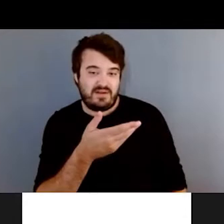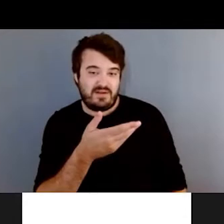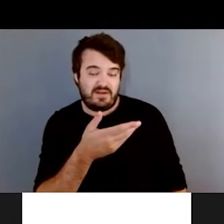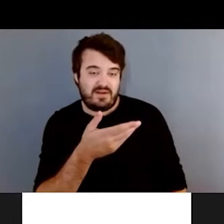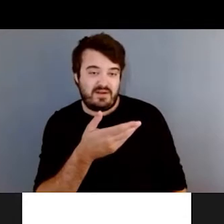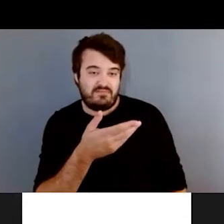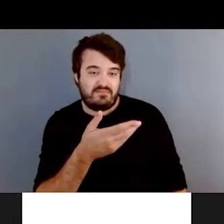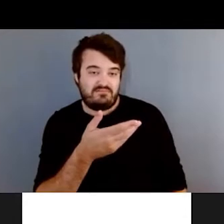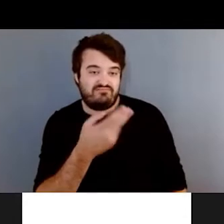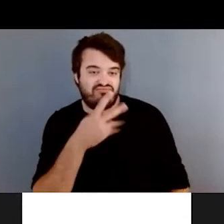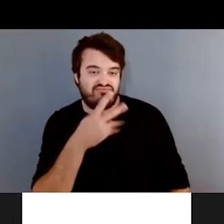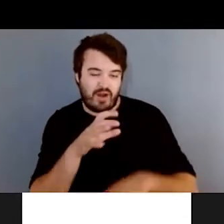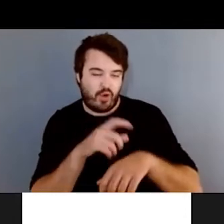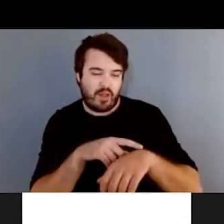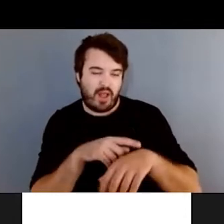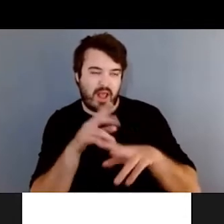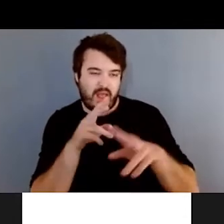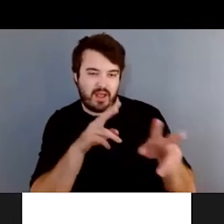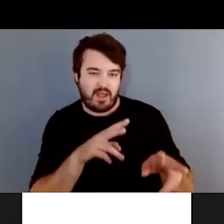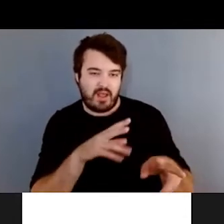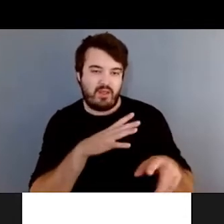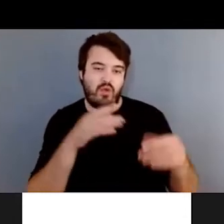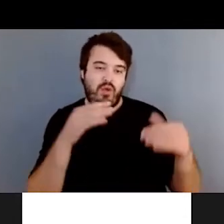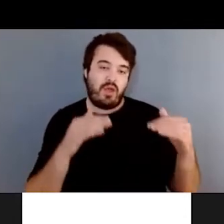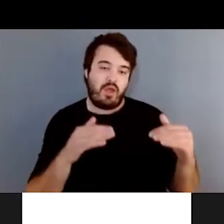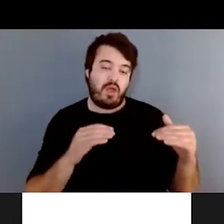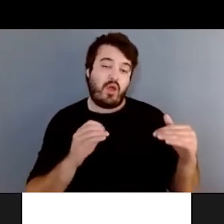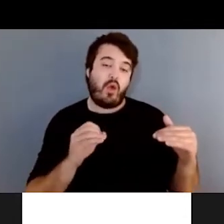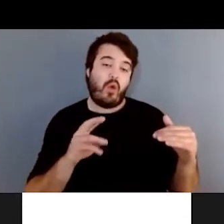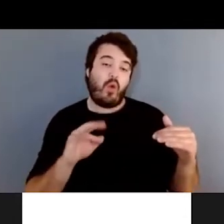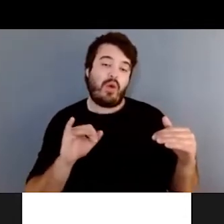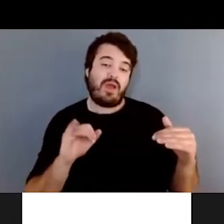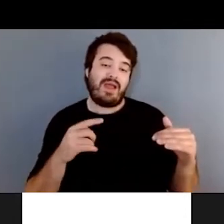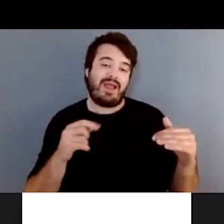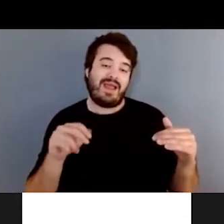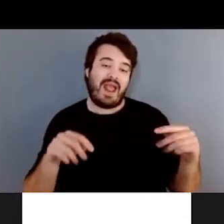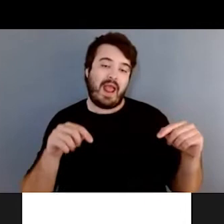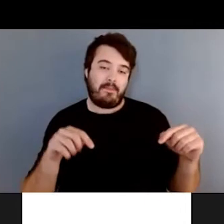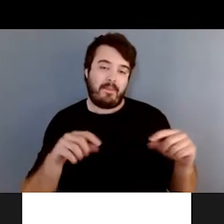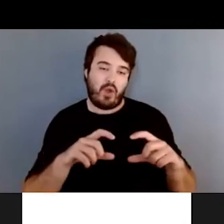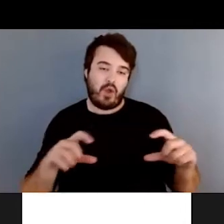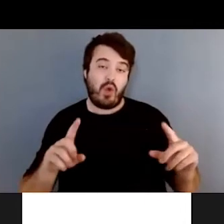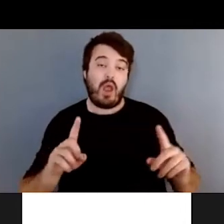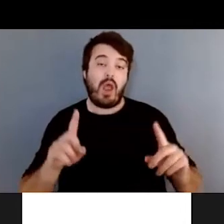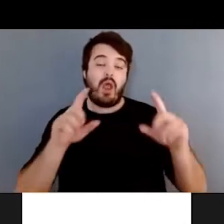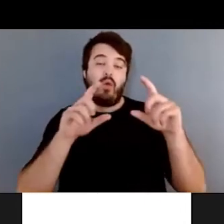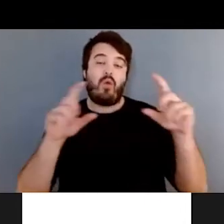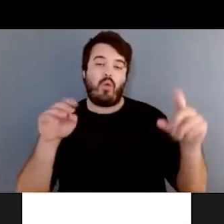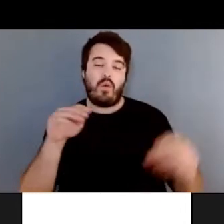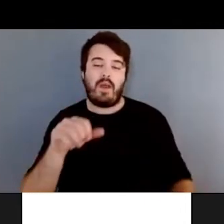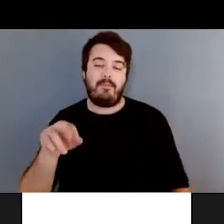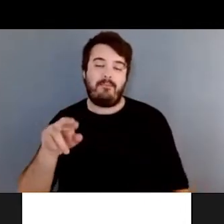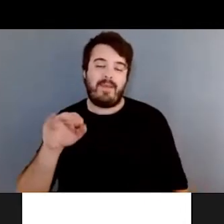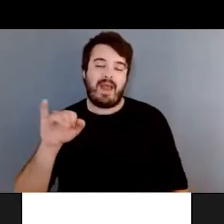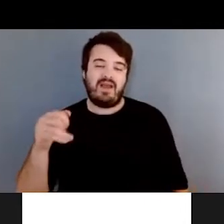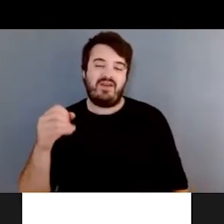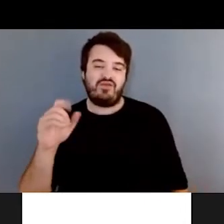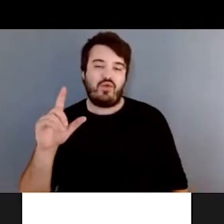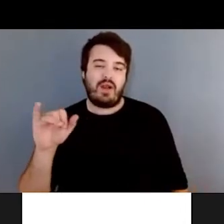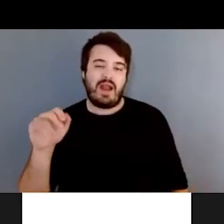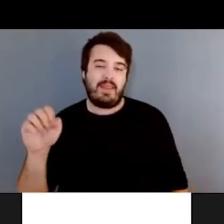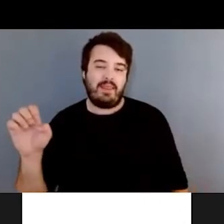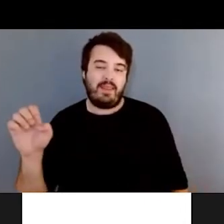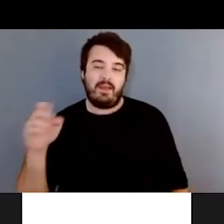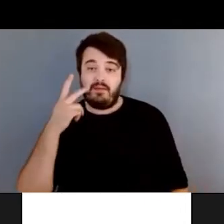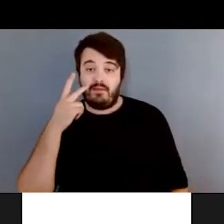de l'origan. Et en haut, c'est de la marjolaine. Alors, comme vous voyez à l'écran